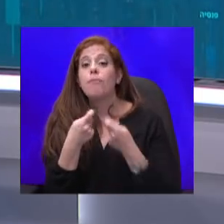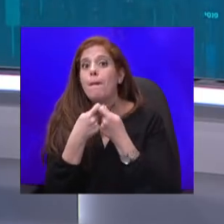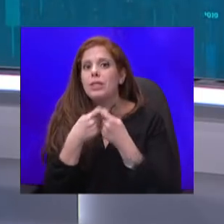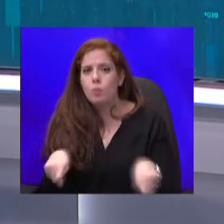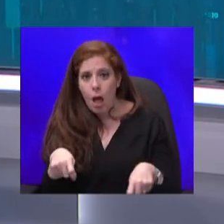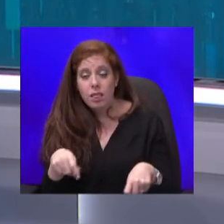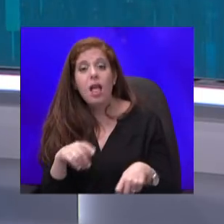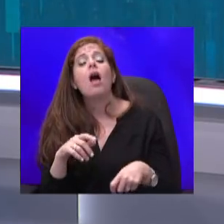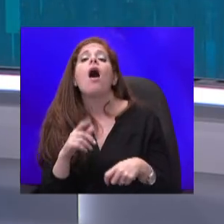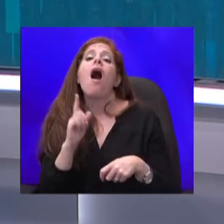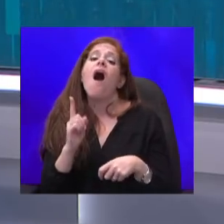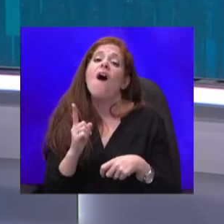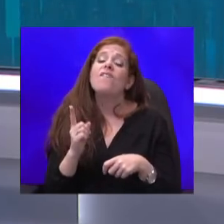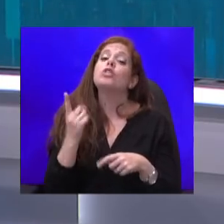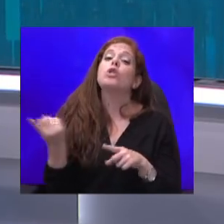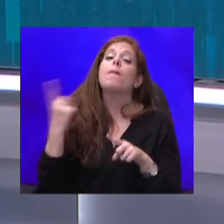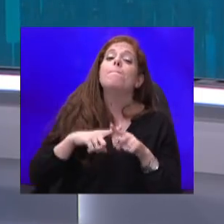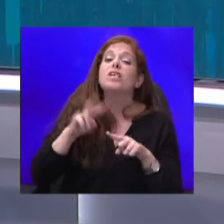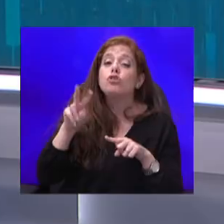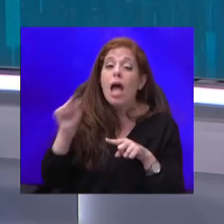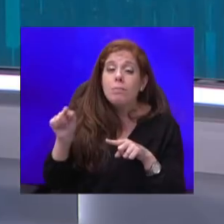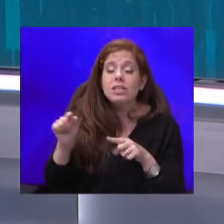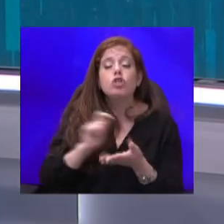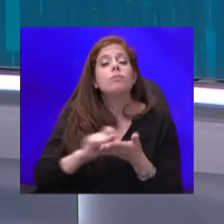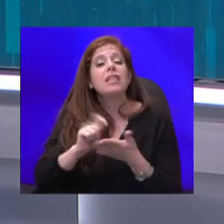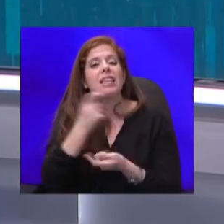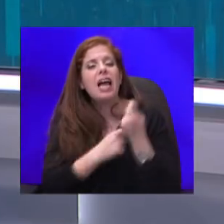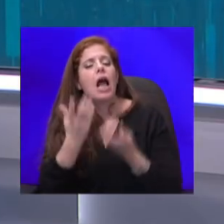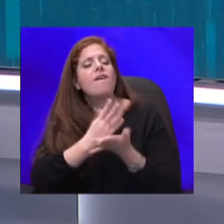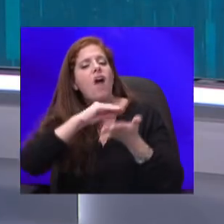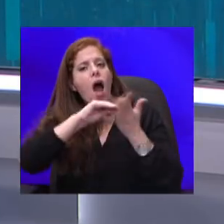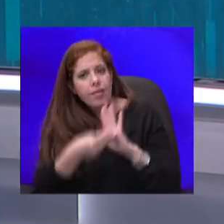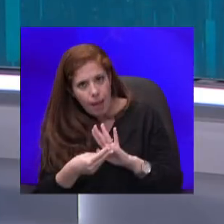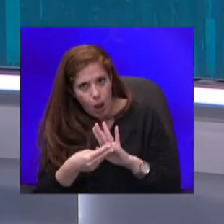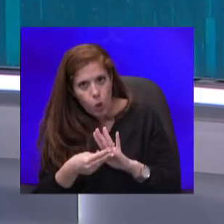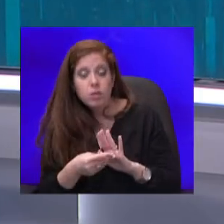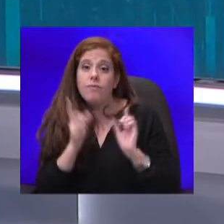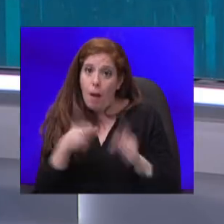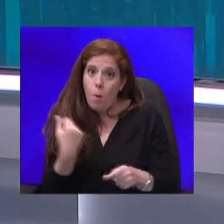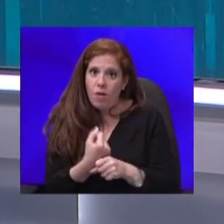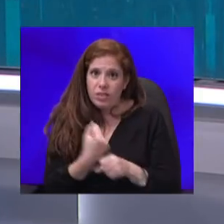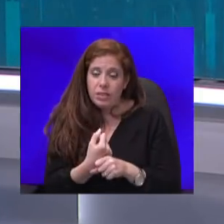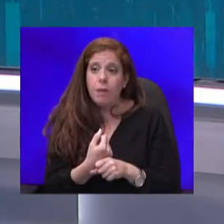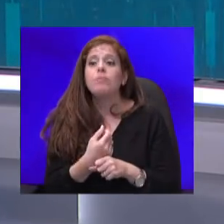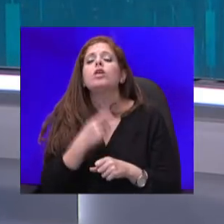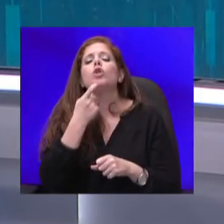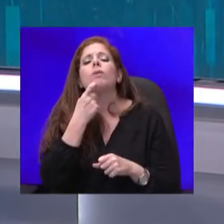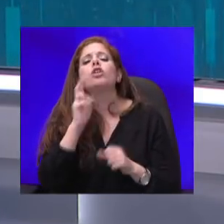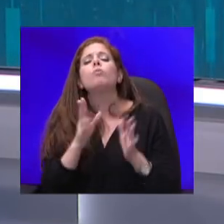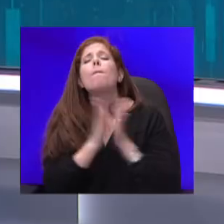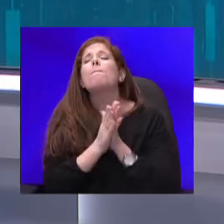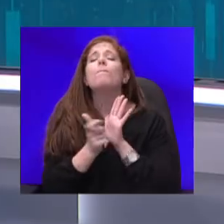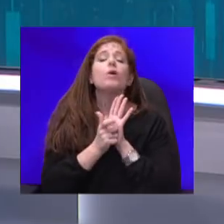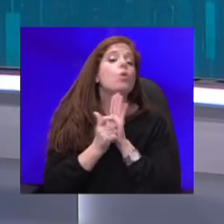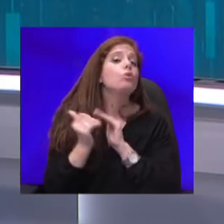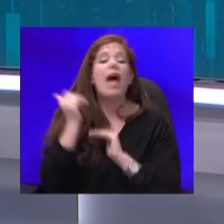שניים מזה שמשרד הכלכלה כבר חתם על חוזים ואמור לבצע אותם. או במילים אחרות, יש פה ביקוש אדיר. וזה נראה שמשרד הכלכלה